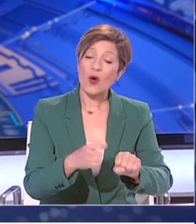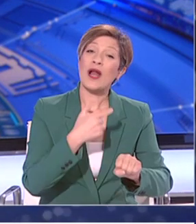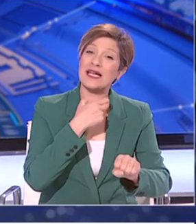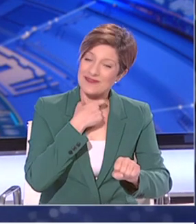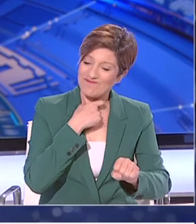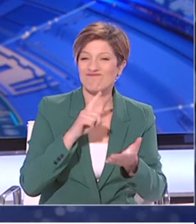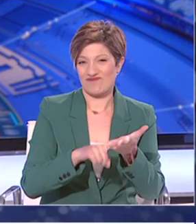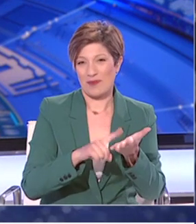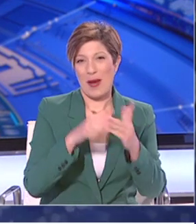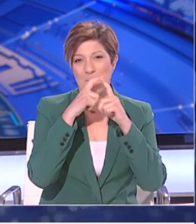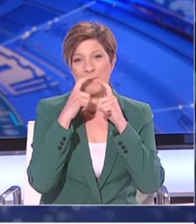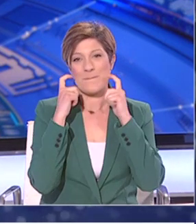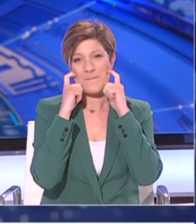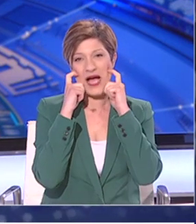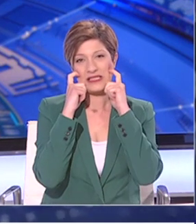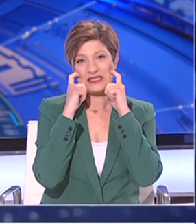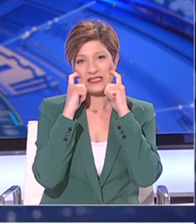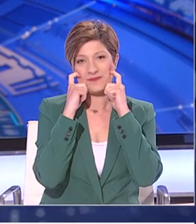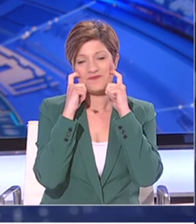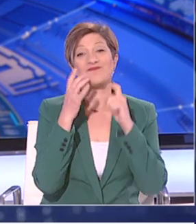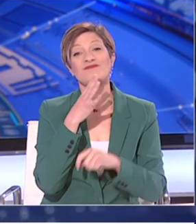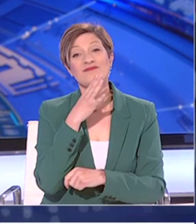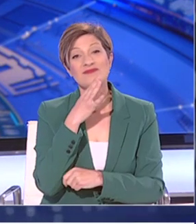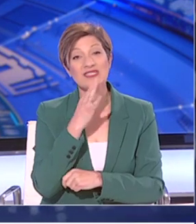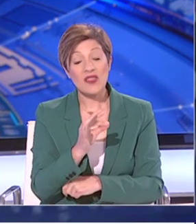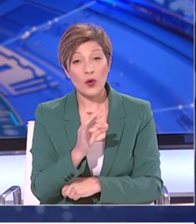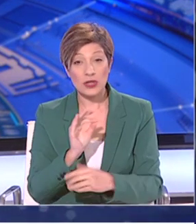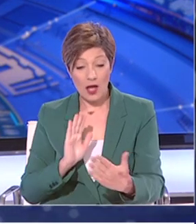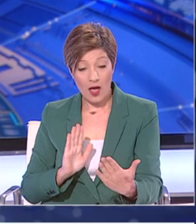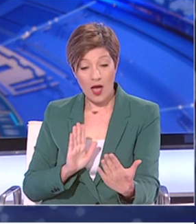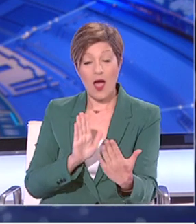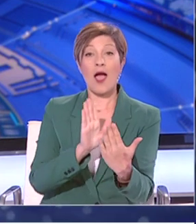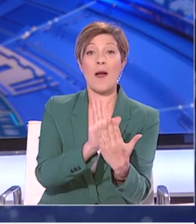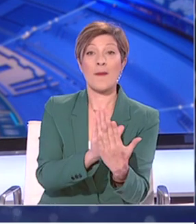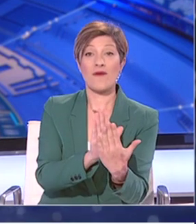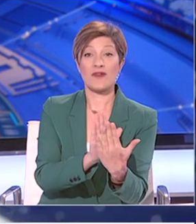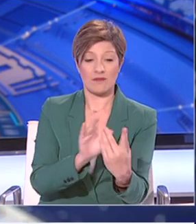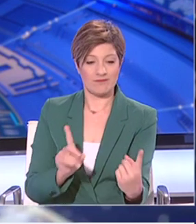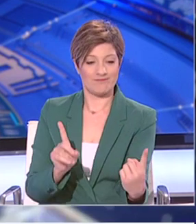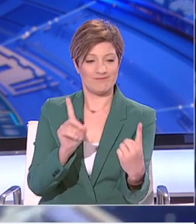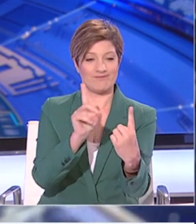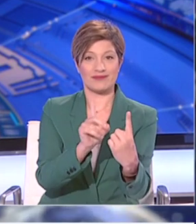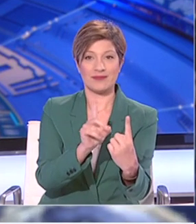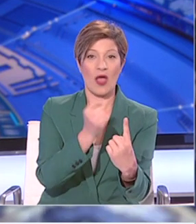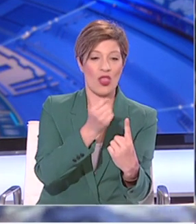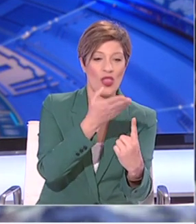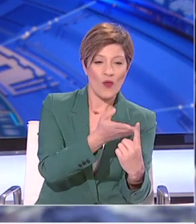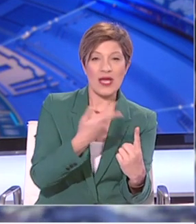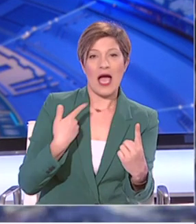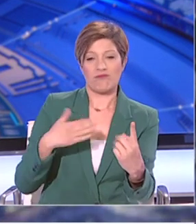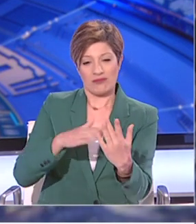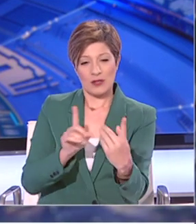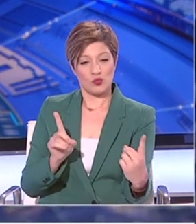ατοχή τους διότι οποιαδήποτε στιγμή που ερχόμαστε σε επαφή με άλλων κόσμων είναι καλά